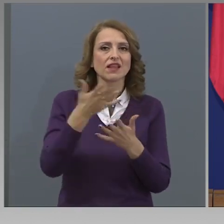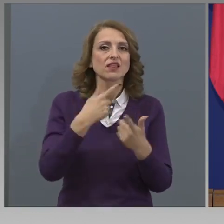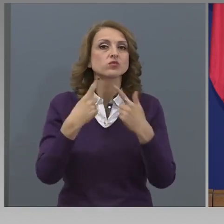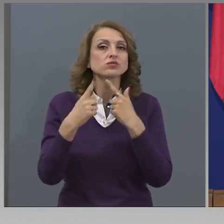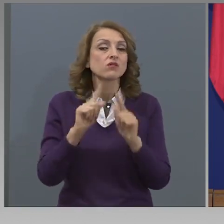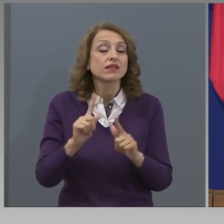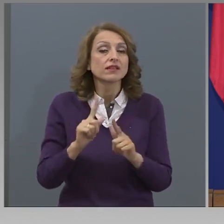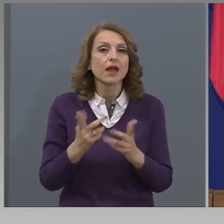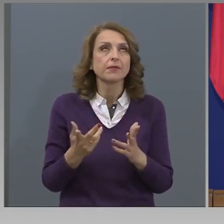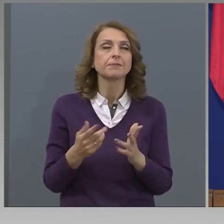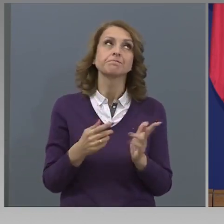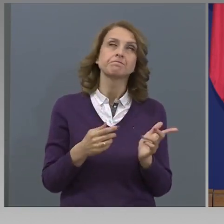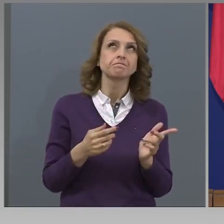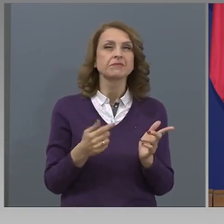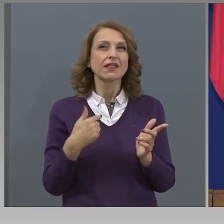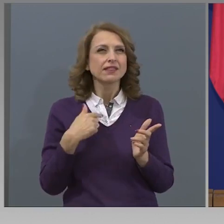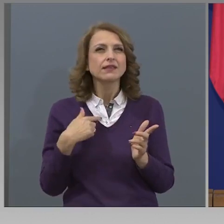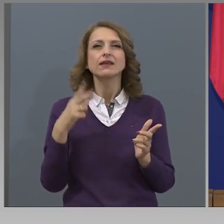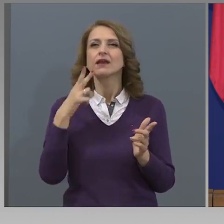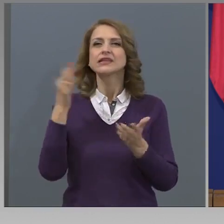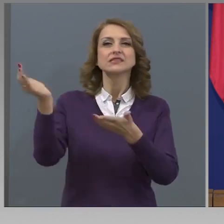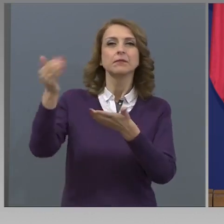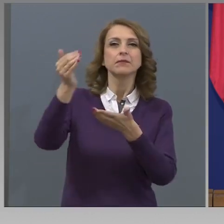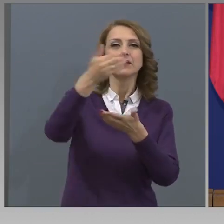са около 11%.